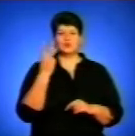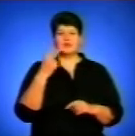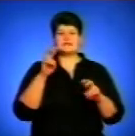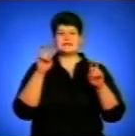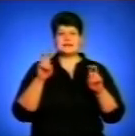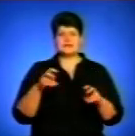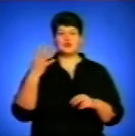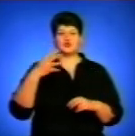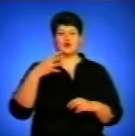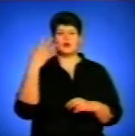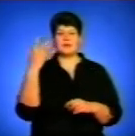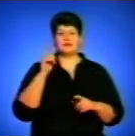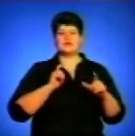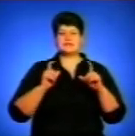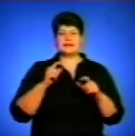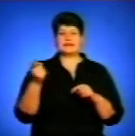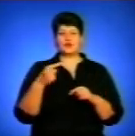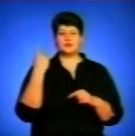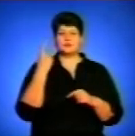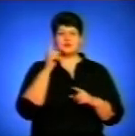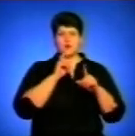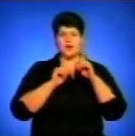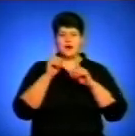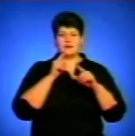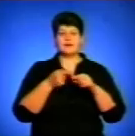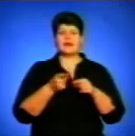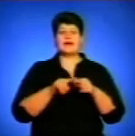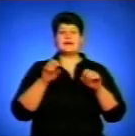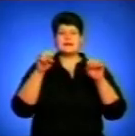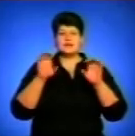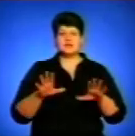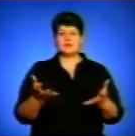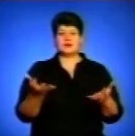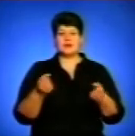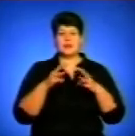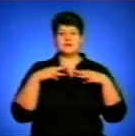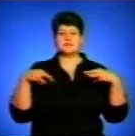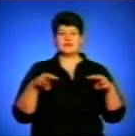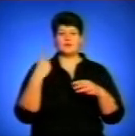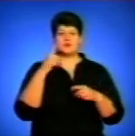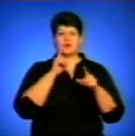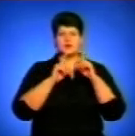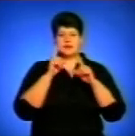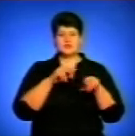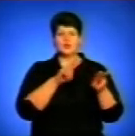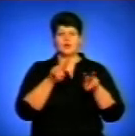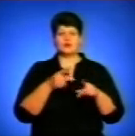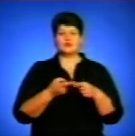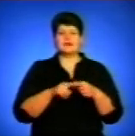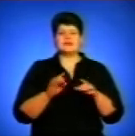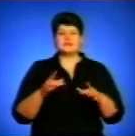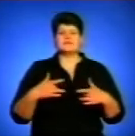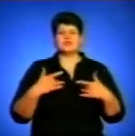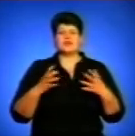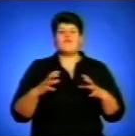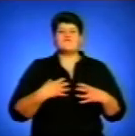засідання 45-ї сесії Тернопільської обласної ради. Таке рішення прийняла президія обласної ради. З огляду на надзвичайну важливість,